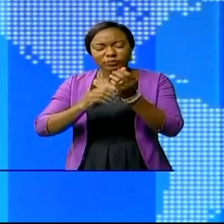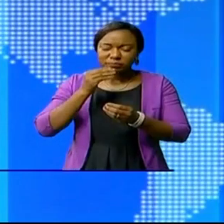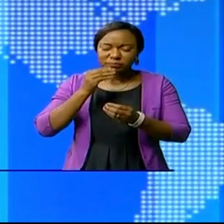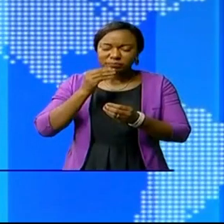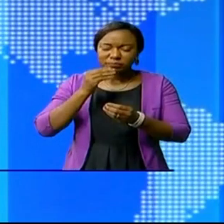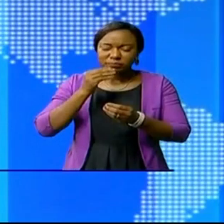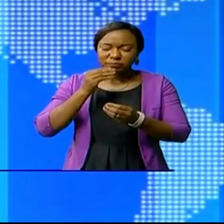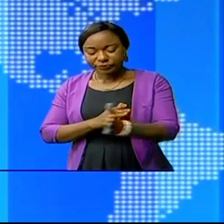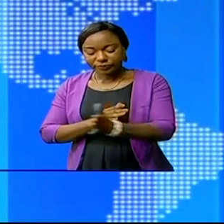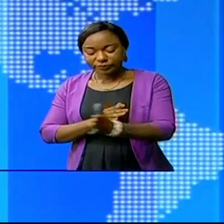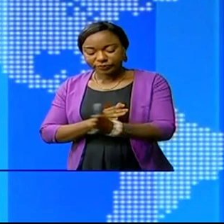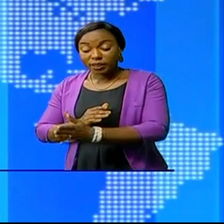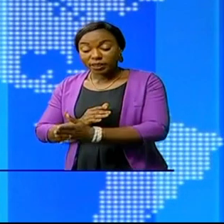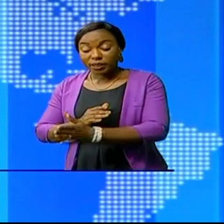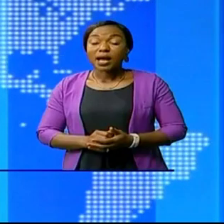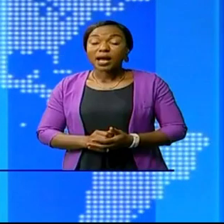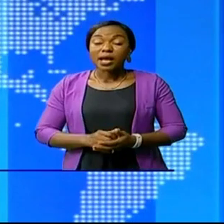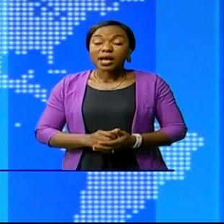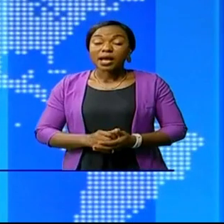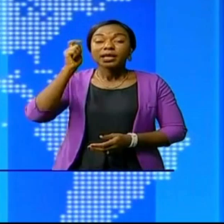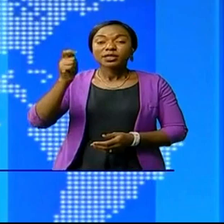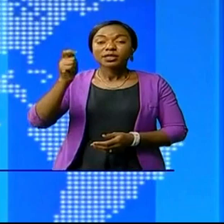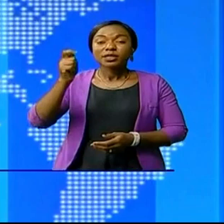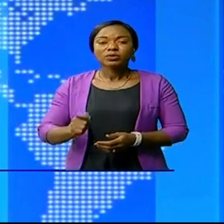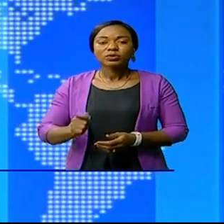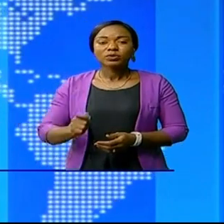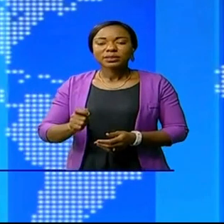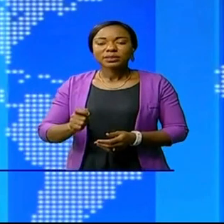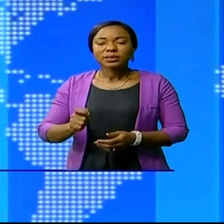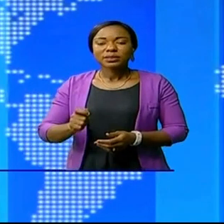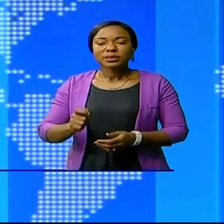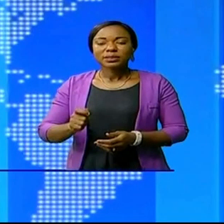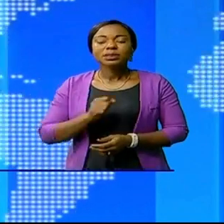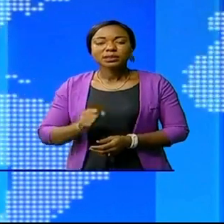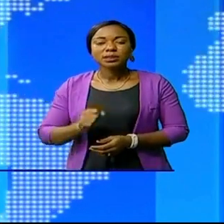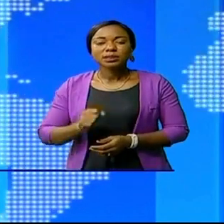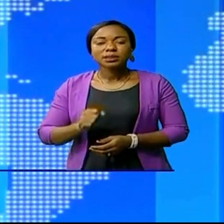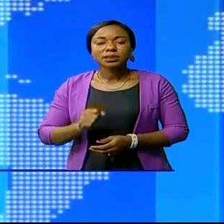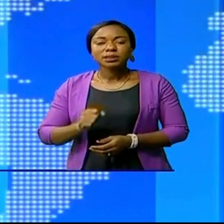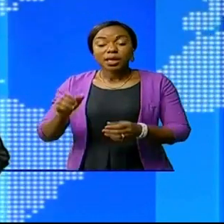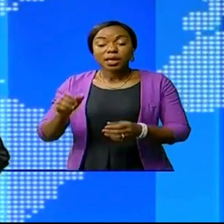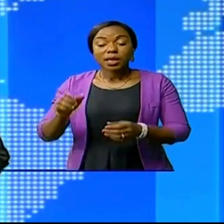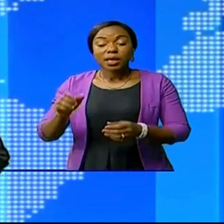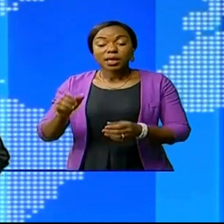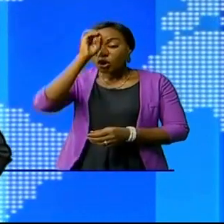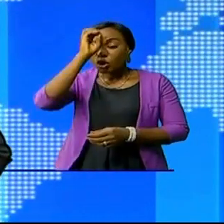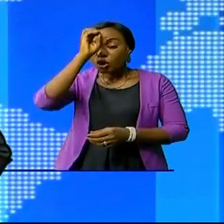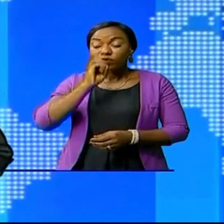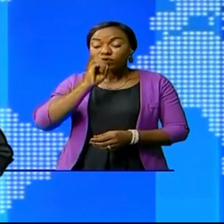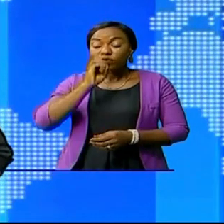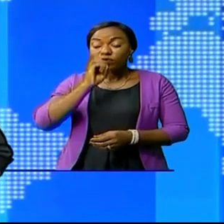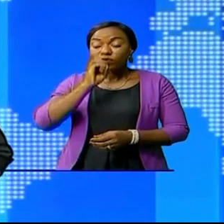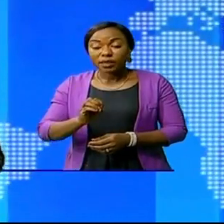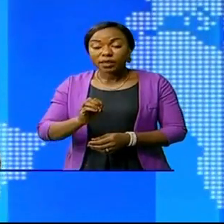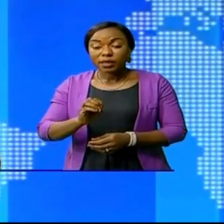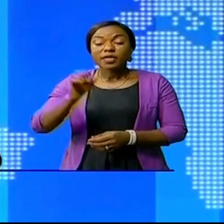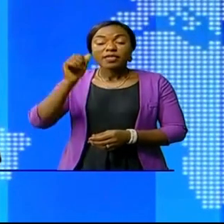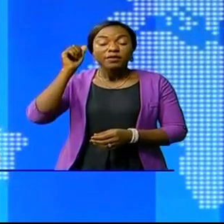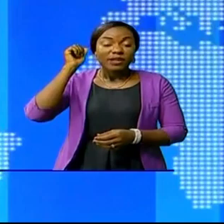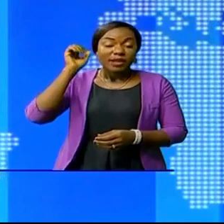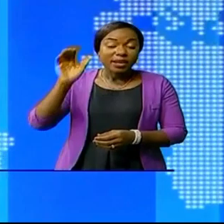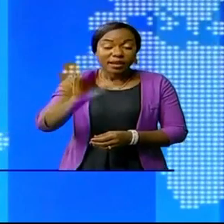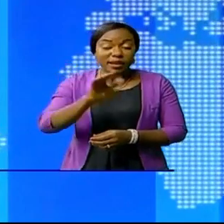Les vaillants soldats de l'armée retraitée, leurs veuves et orphelins de militaires vivent dans des conditions presque